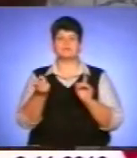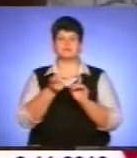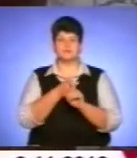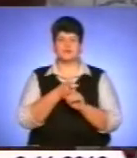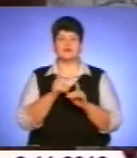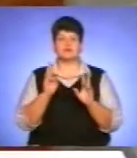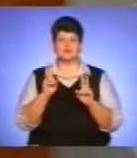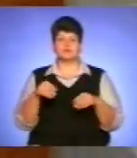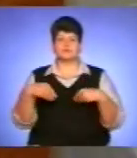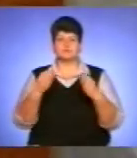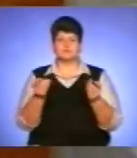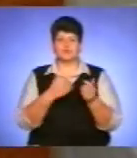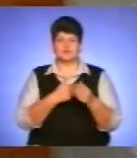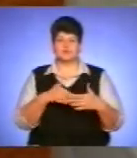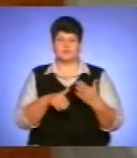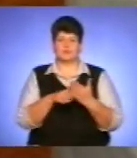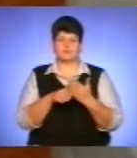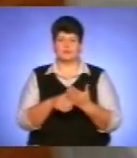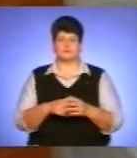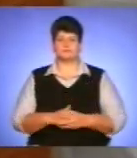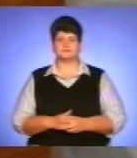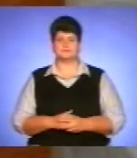як жертводавці, так і потребуючі.